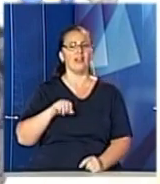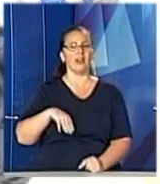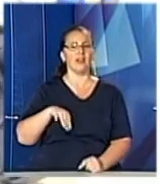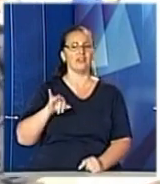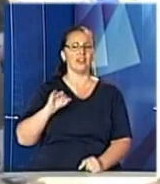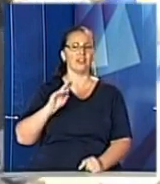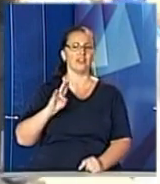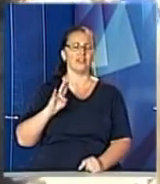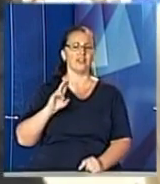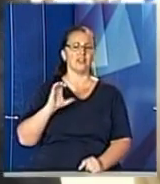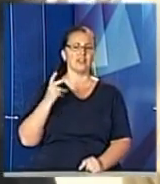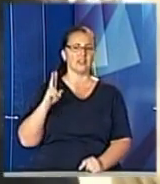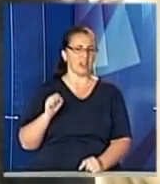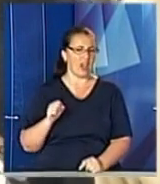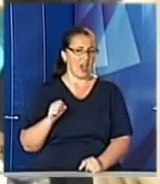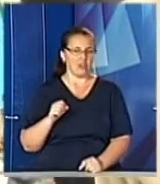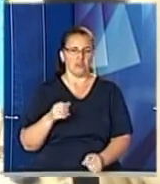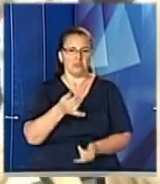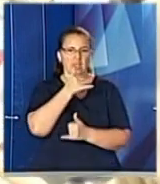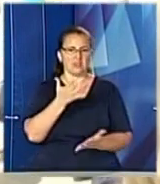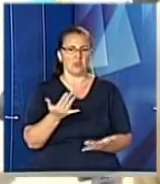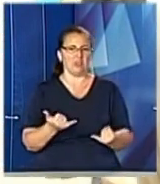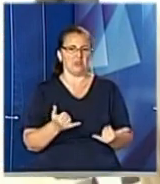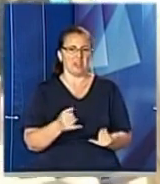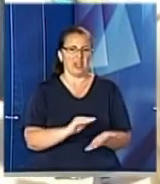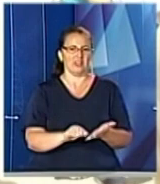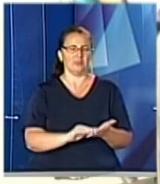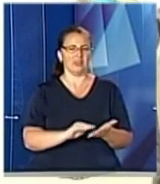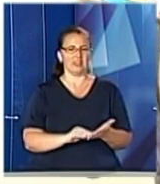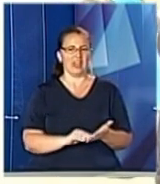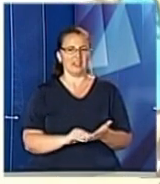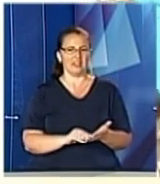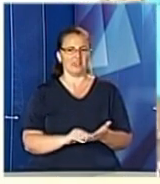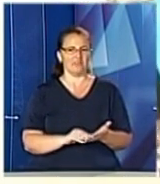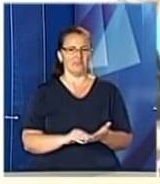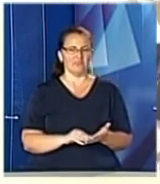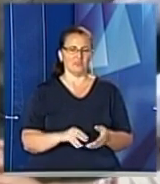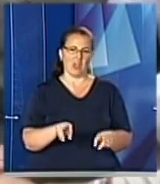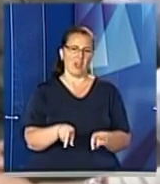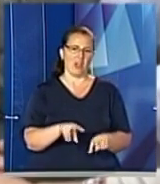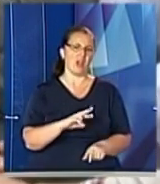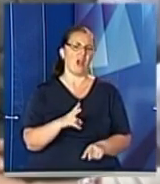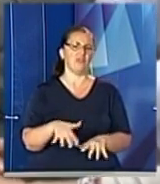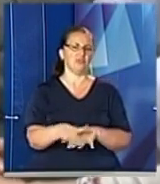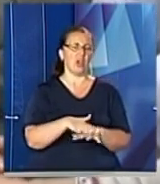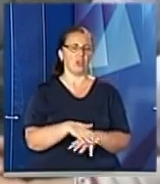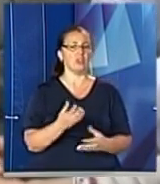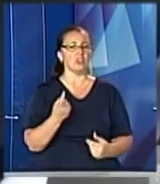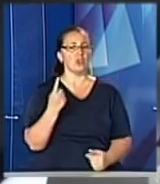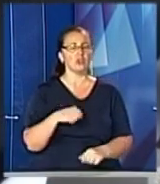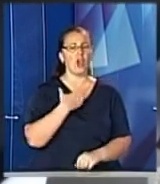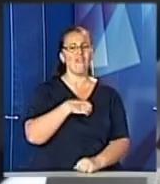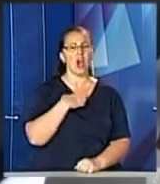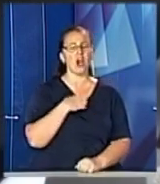не втрималися і були б сполонізовані як народ. Ще однією вагомою